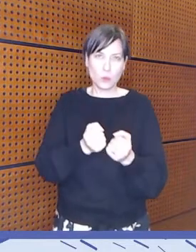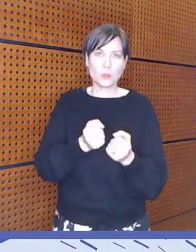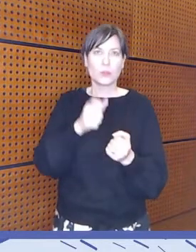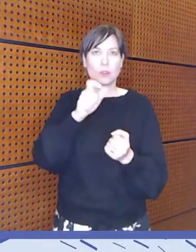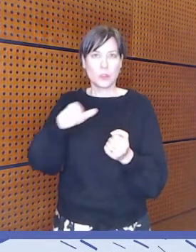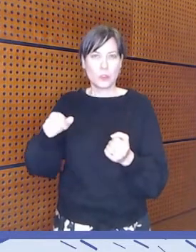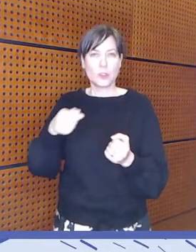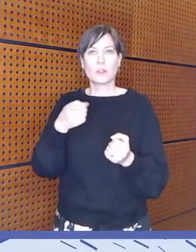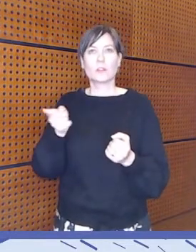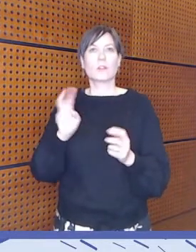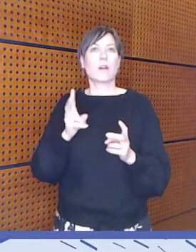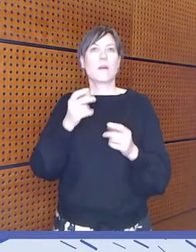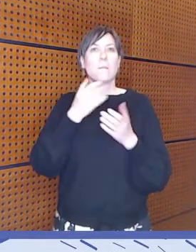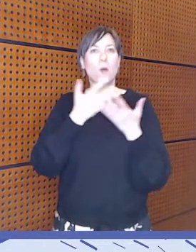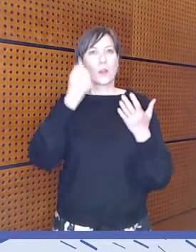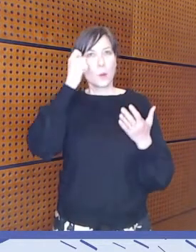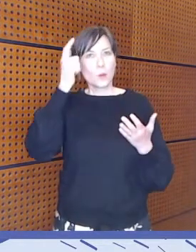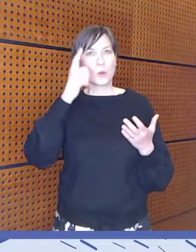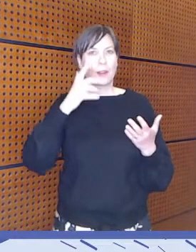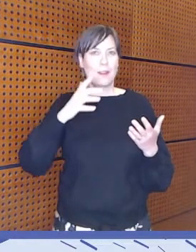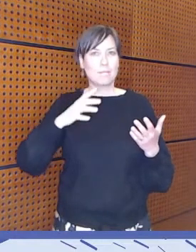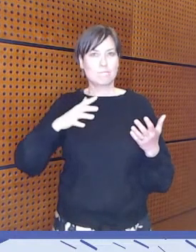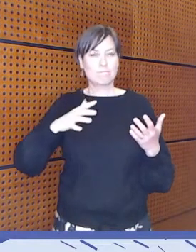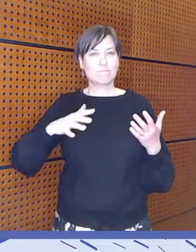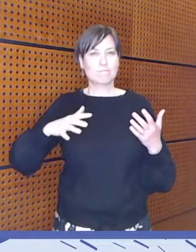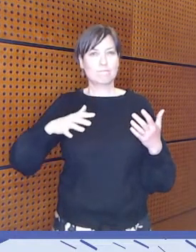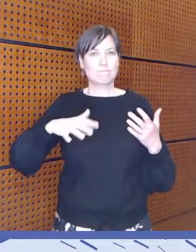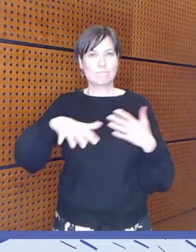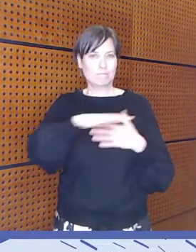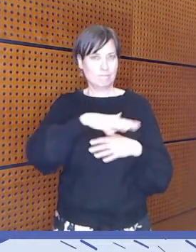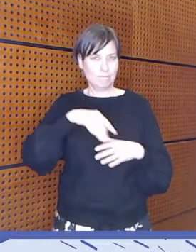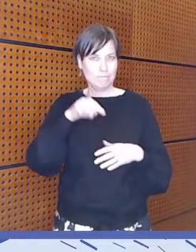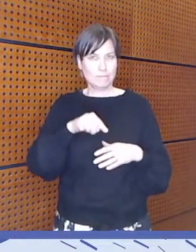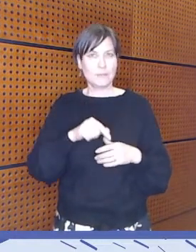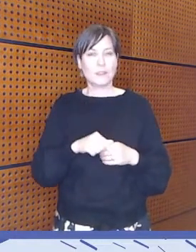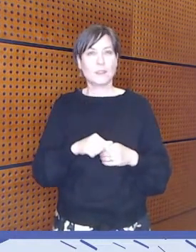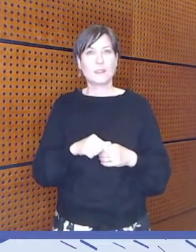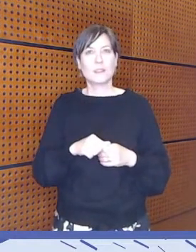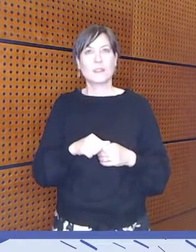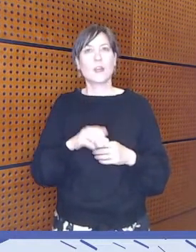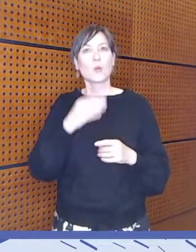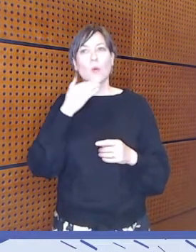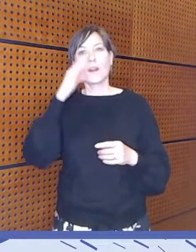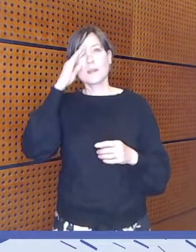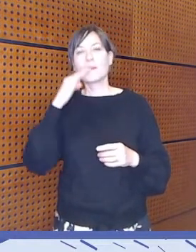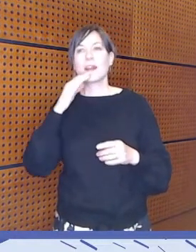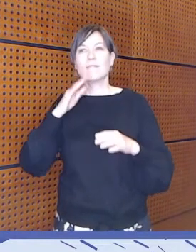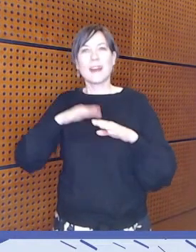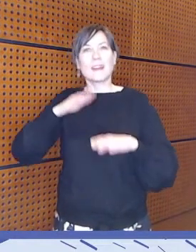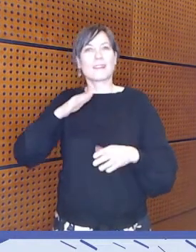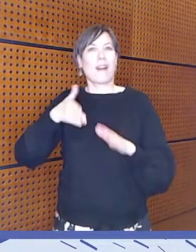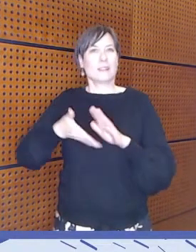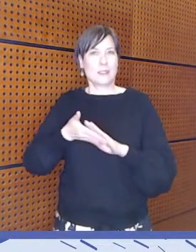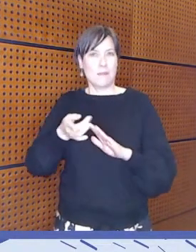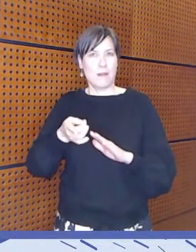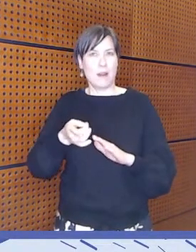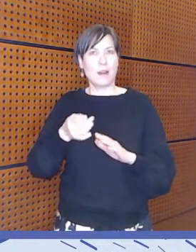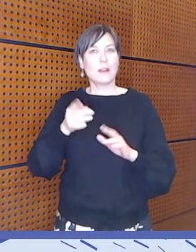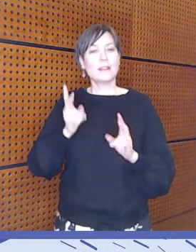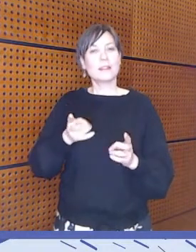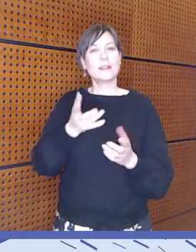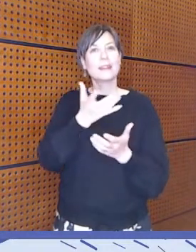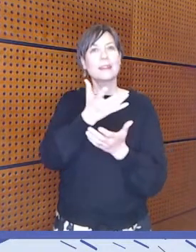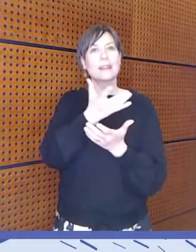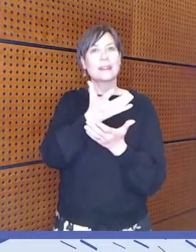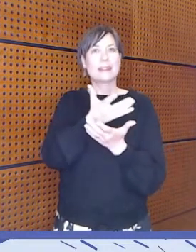monikulttuurisen ympäristön, niin se, että erityisesti haavoittavassa asemassa olevista kirjoitusasu olisi